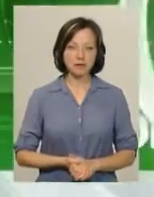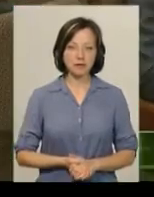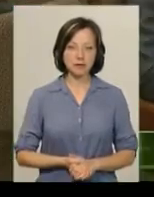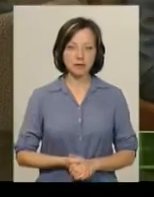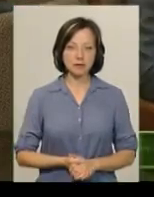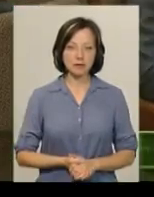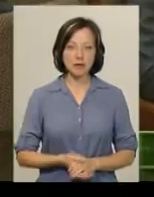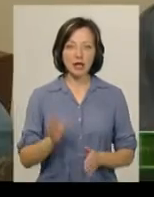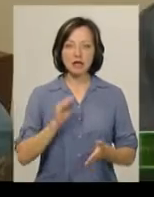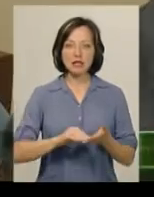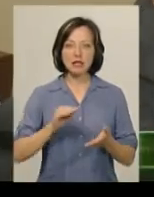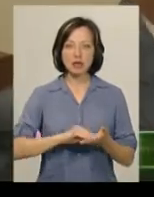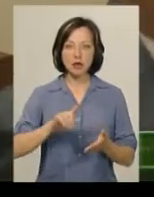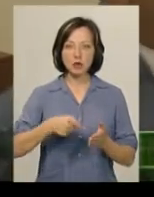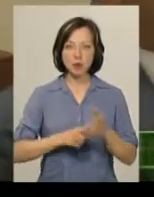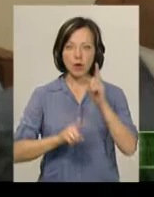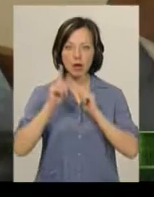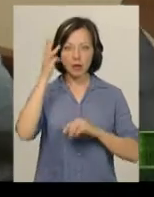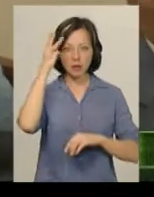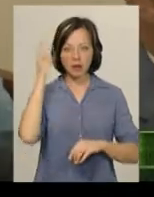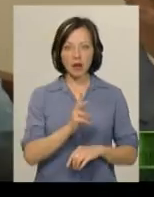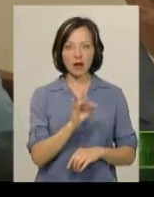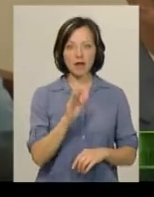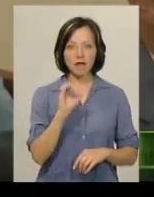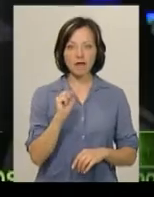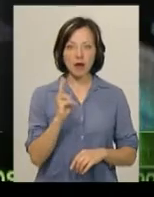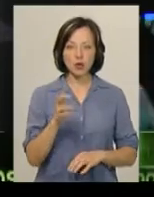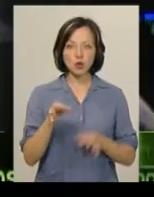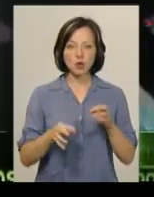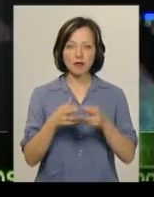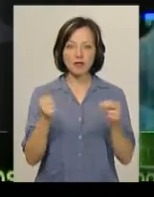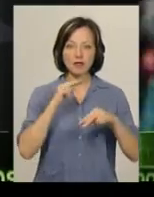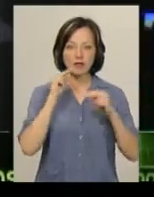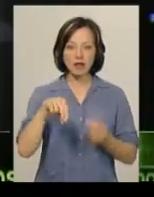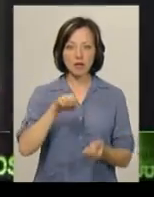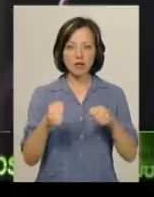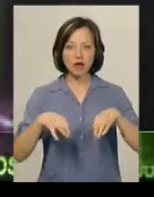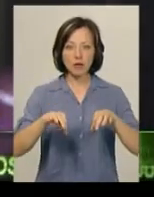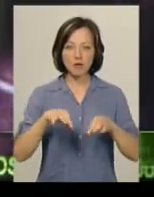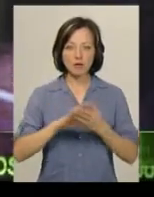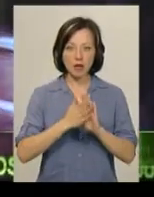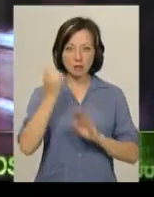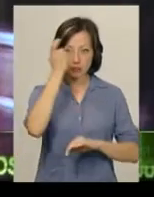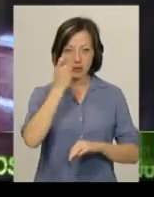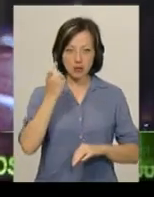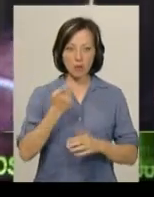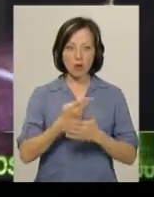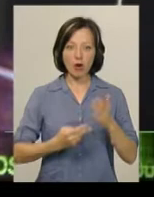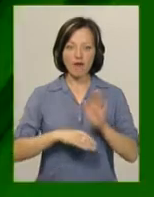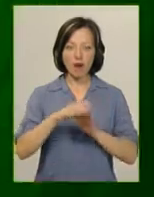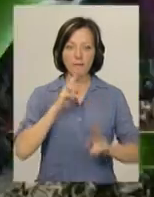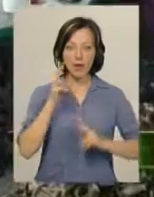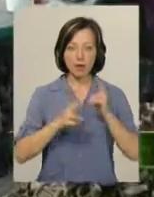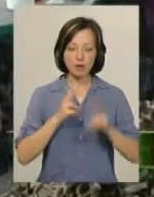Секретар Хмельницької міської ради Михайло Кривок, якого суд визнав винним у керуванні автомобілем у стані алкогольного сп'яніння, програв апеляцію.